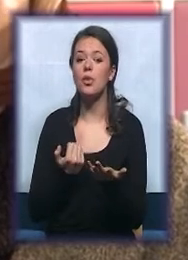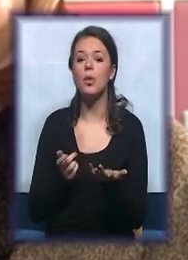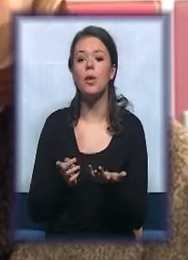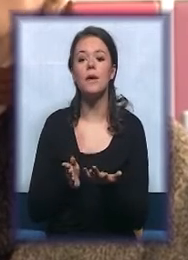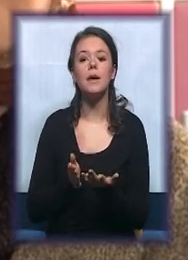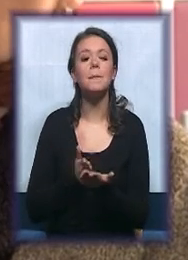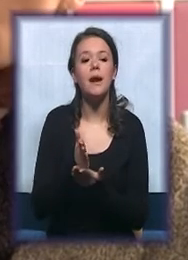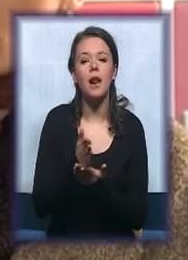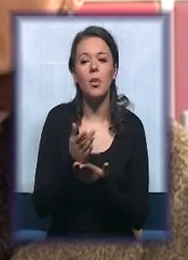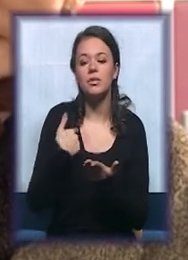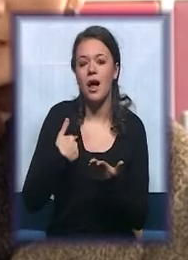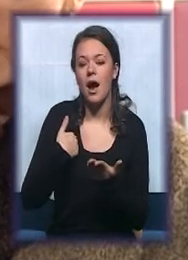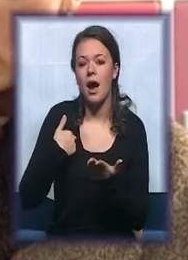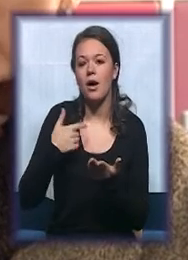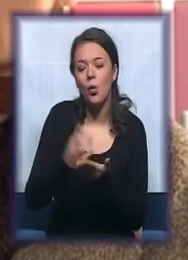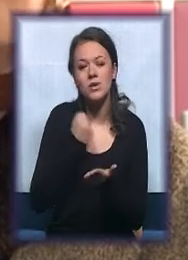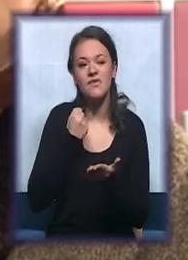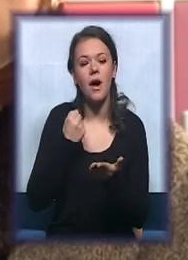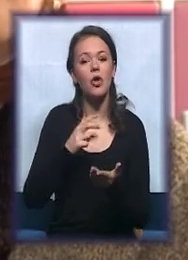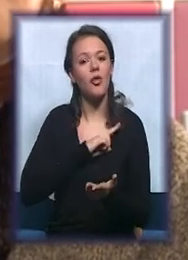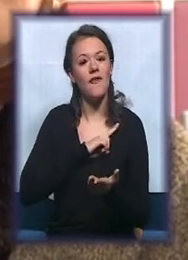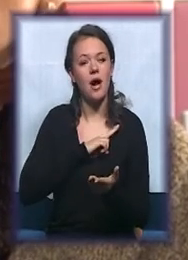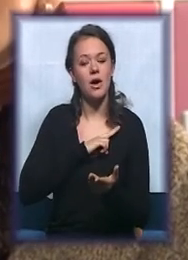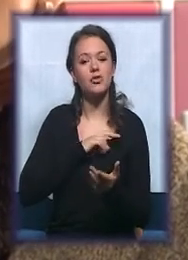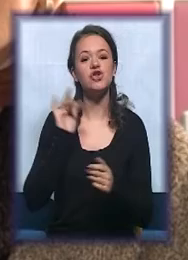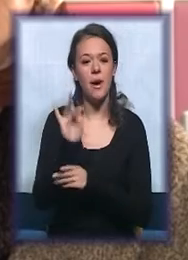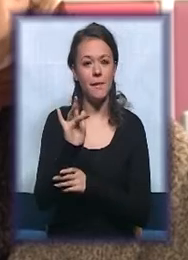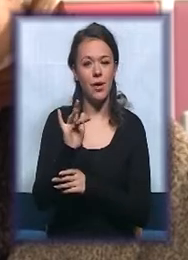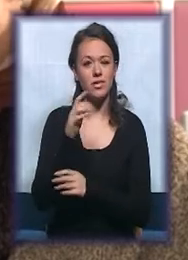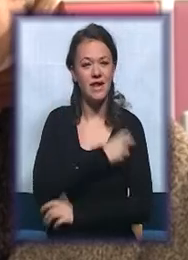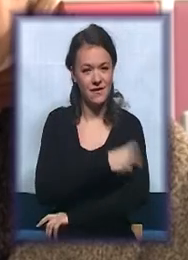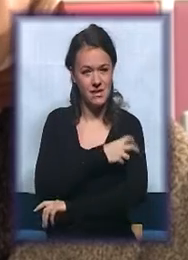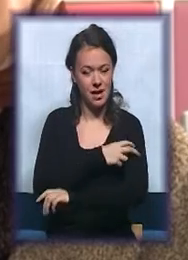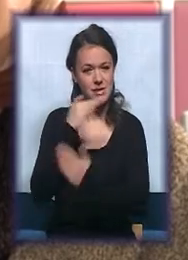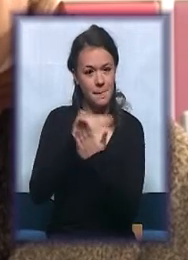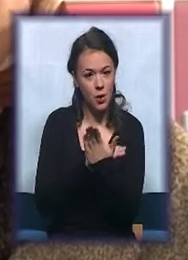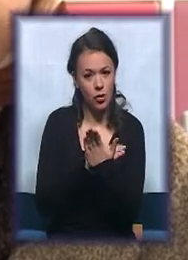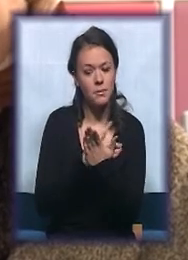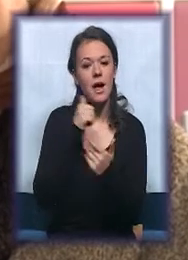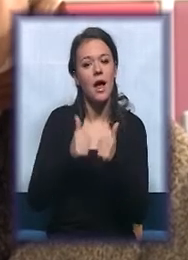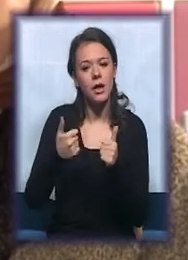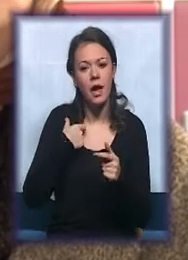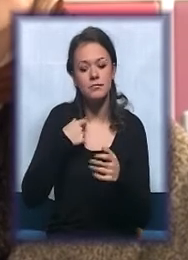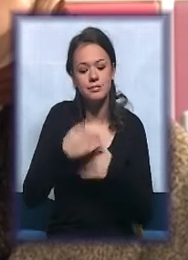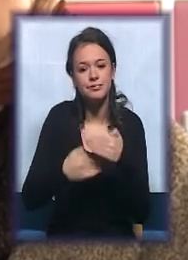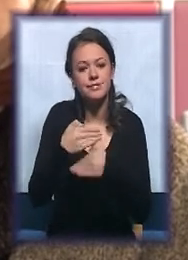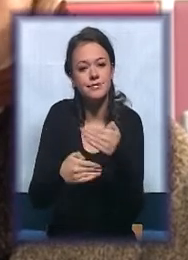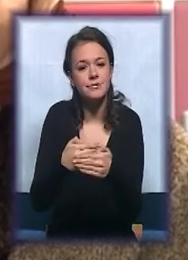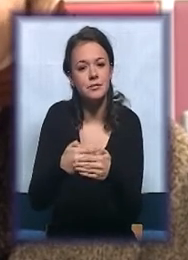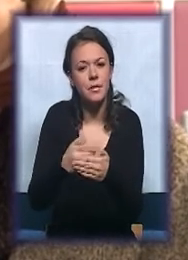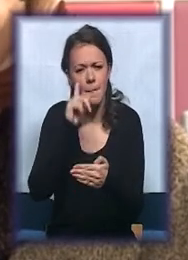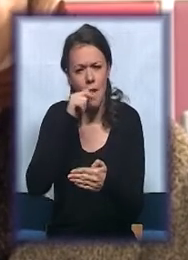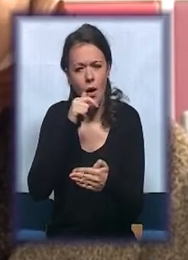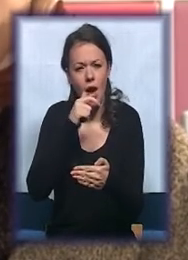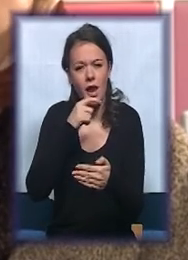usvoju odgovarajuće antistres programe ili pak da razrađuju određene bolne teme koje se